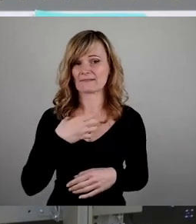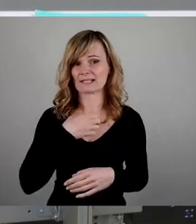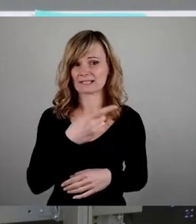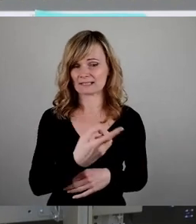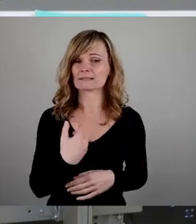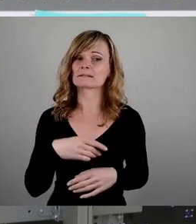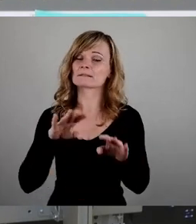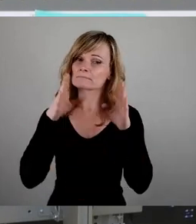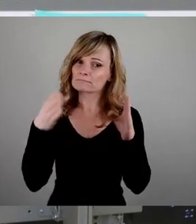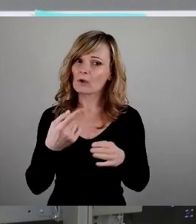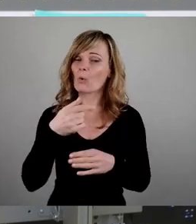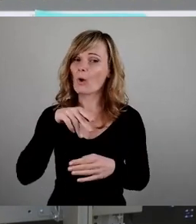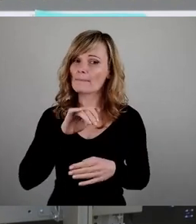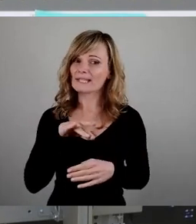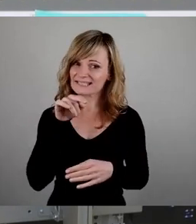Institution.